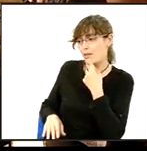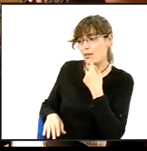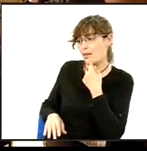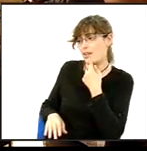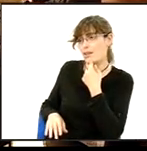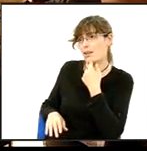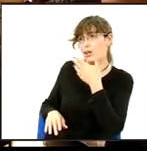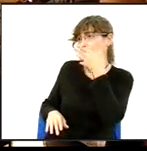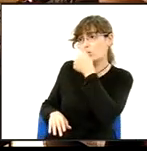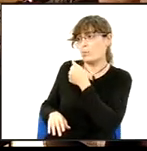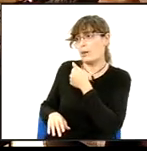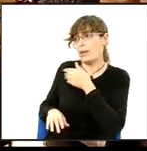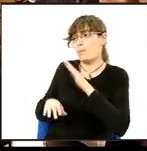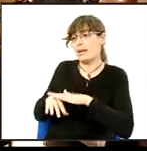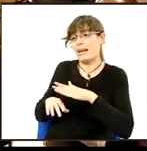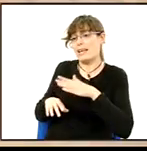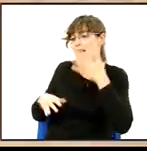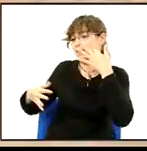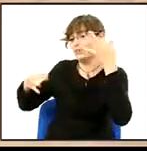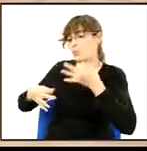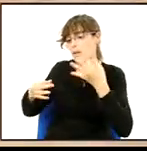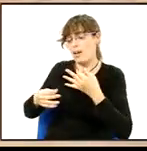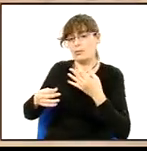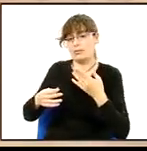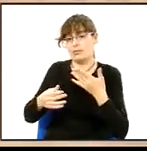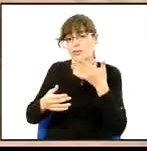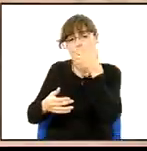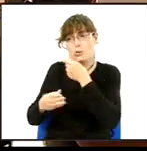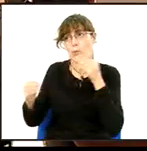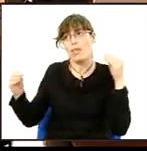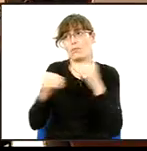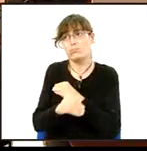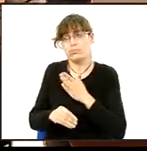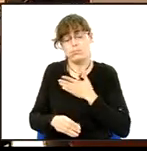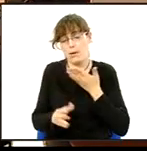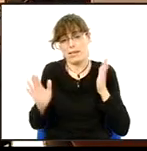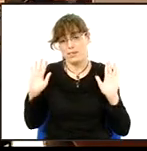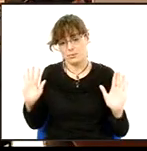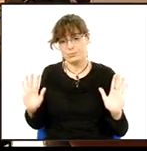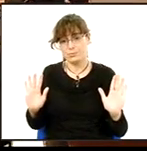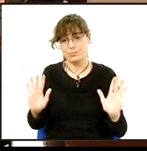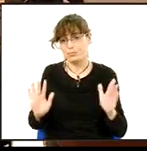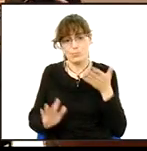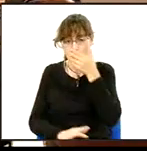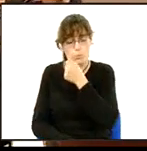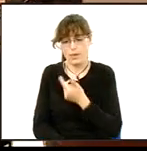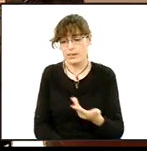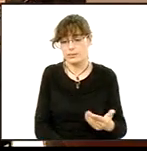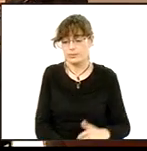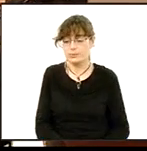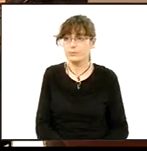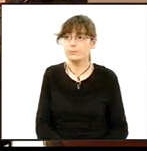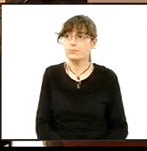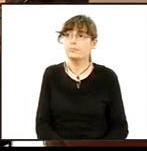inseguretat no la donen a la immigració. Em sap molt greu, però... Segueixi, segueixi. D'acord? Segueixi, quan... Segueixi, quan...